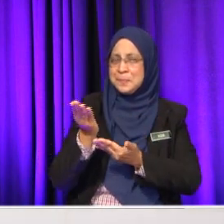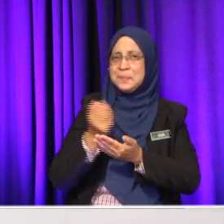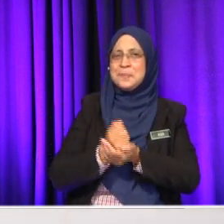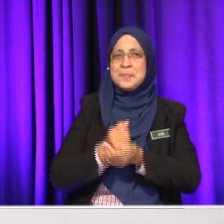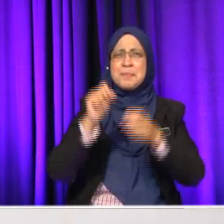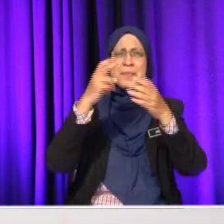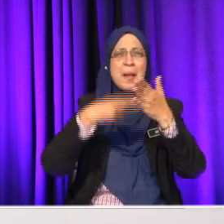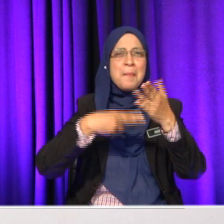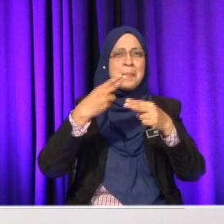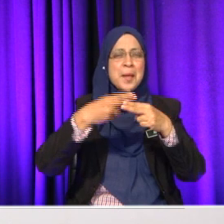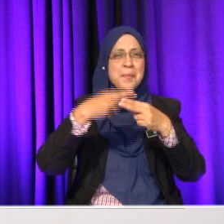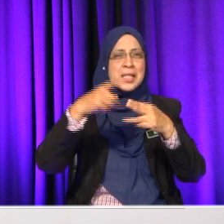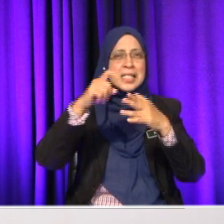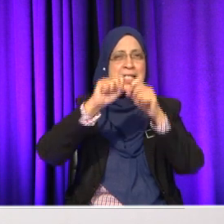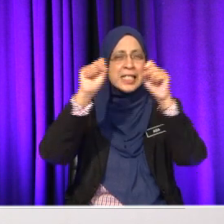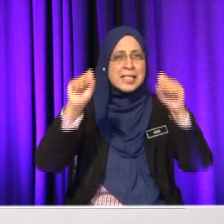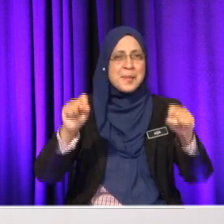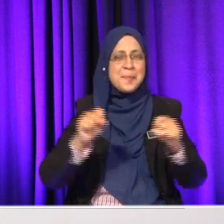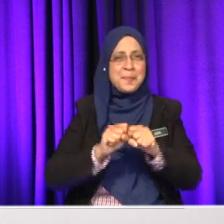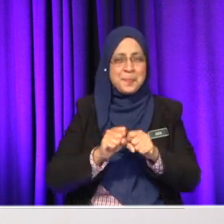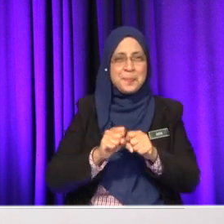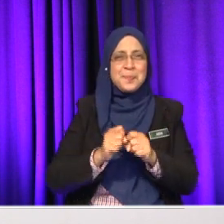cikgu. Okey, Miza. Okey, teruskan Miza.